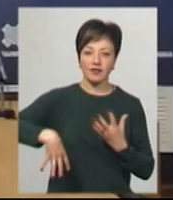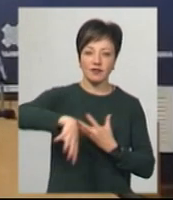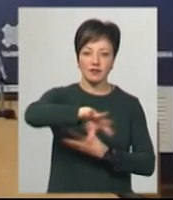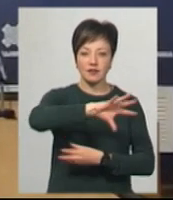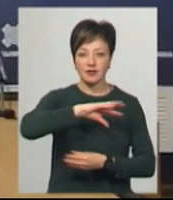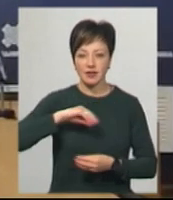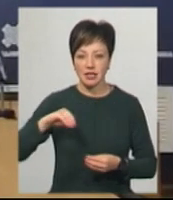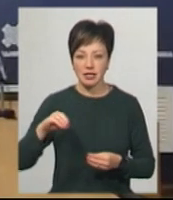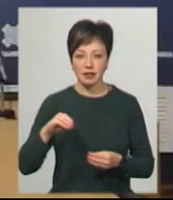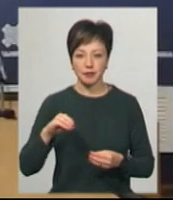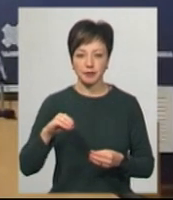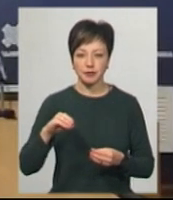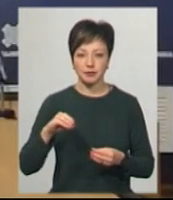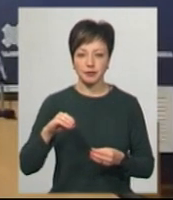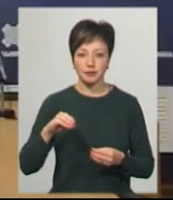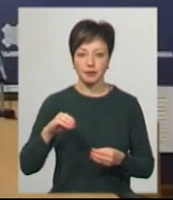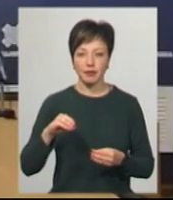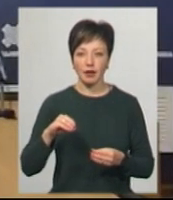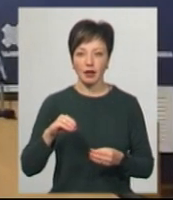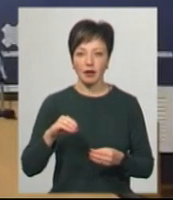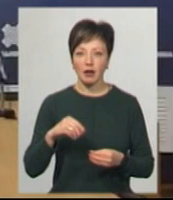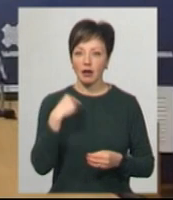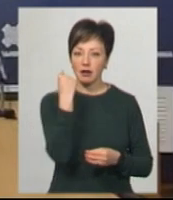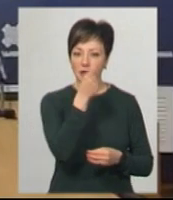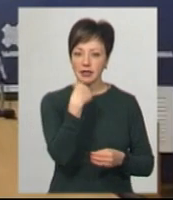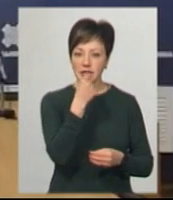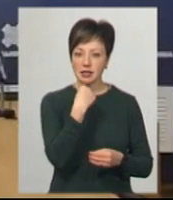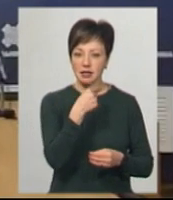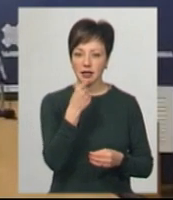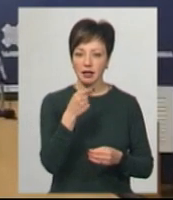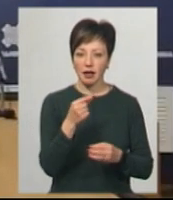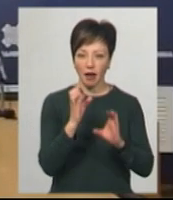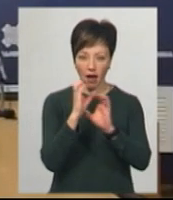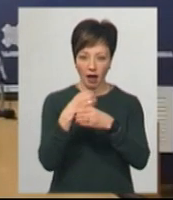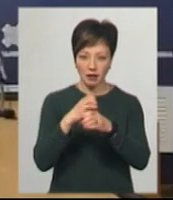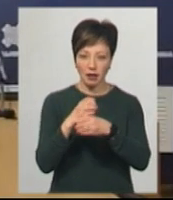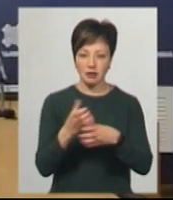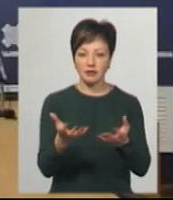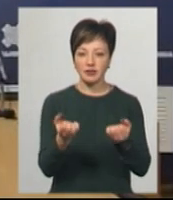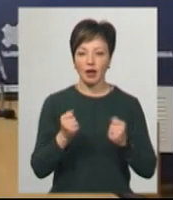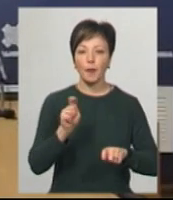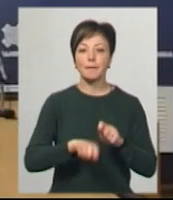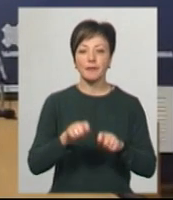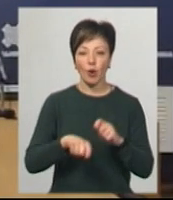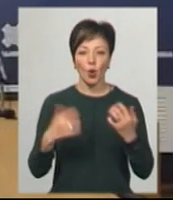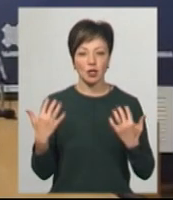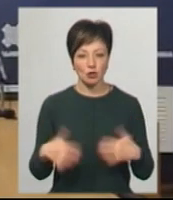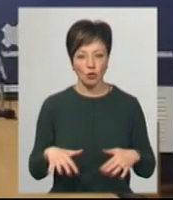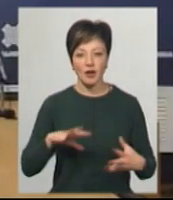ті зразки, які були відібрані до сьогоднішнього дня протестовані.